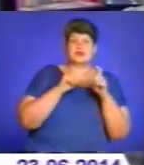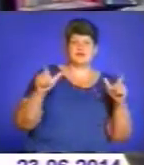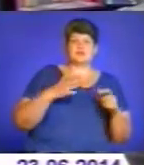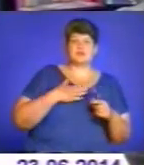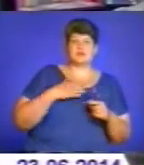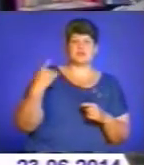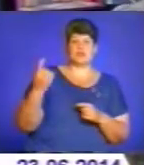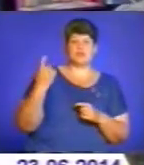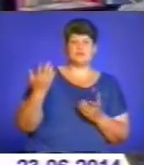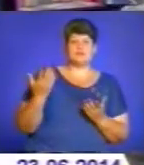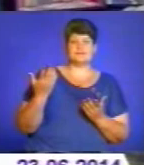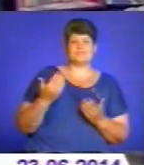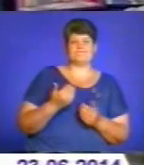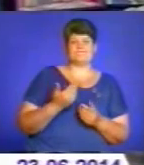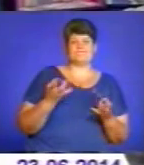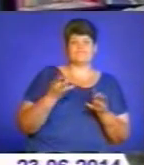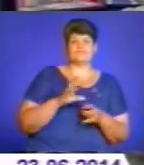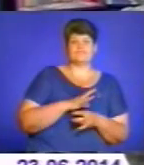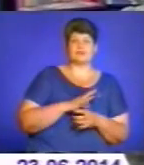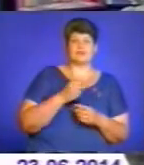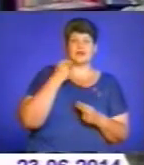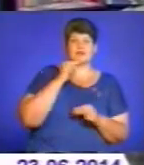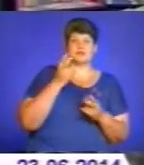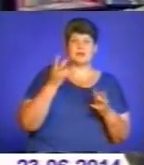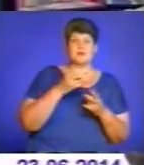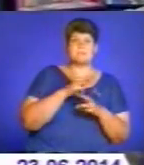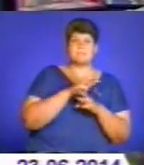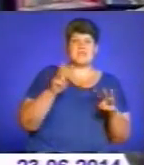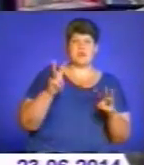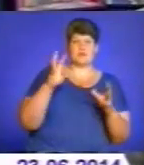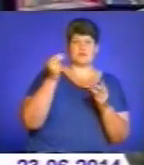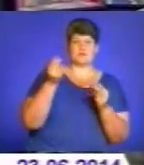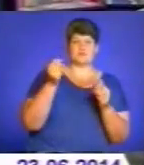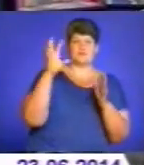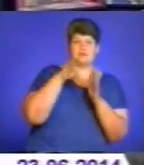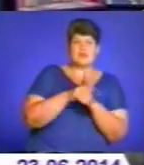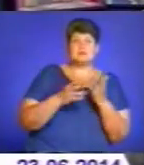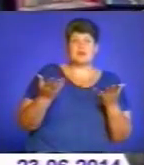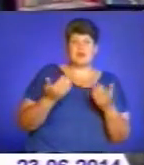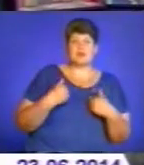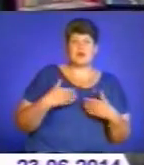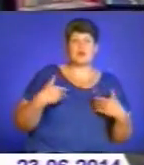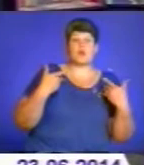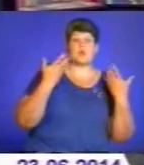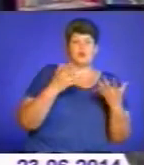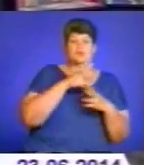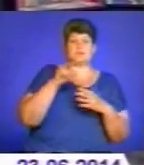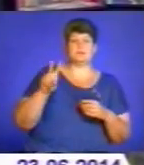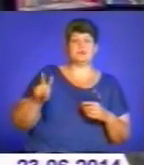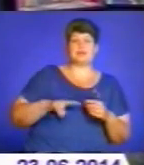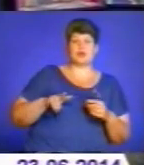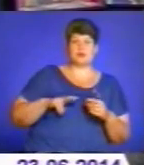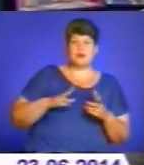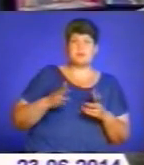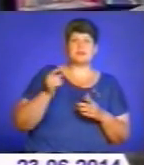вважає бути кращим. Звичайно, вони потребують мільйонних вкладень. я би, те, що я і рекомендую всім директорам дитячих здоров'ячих